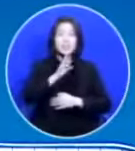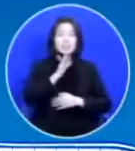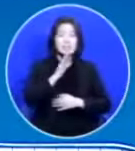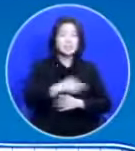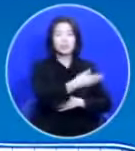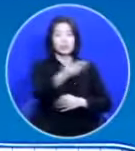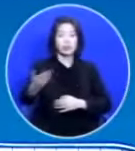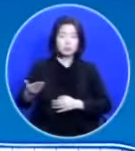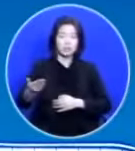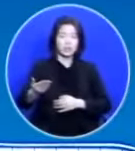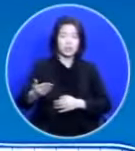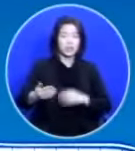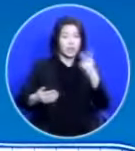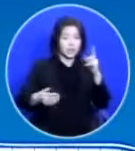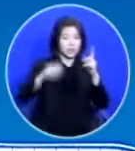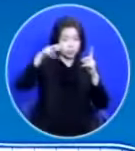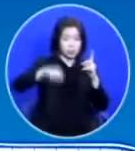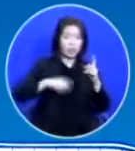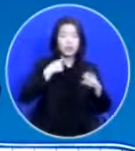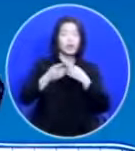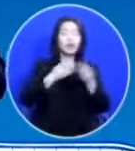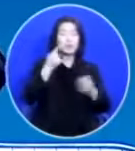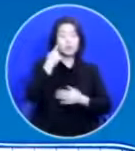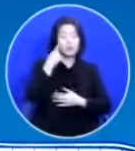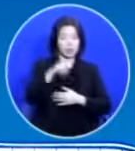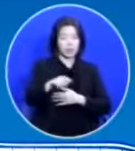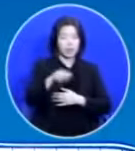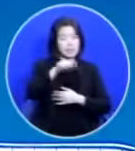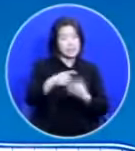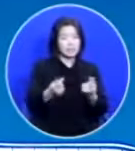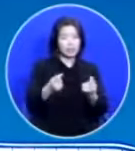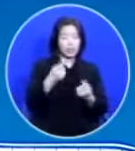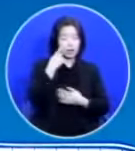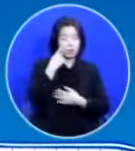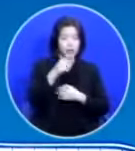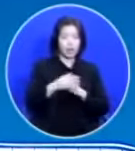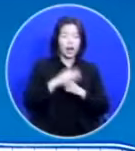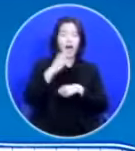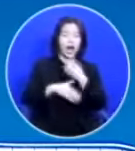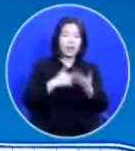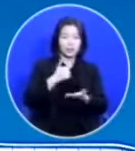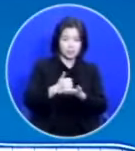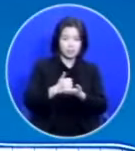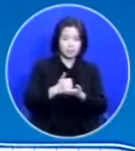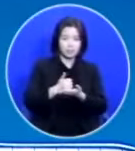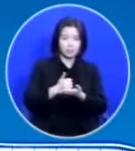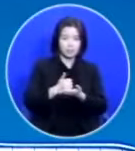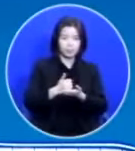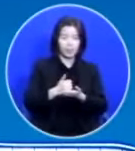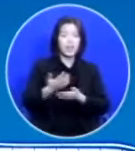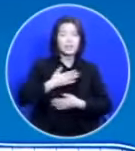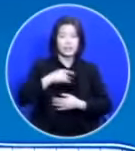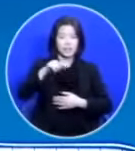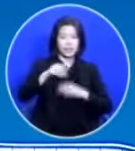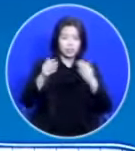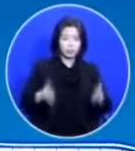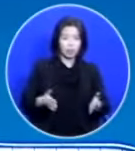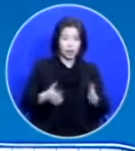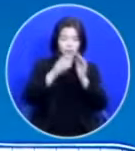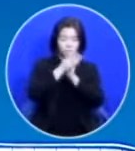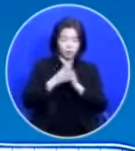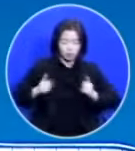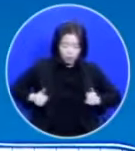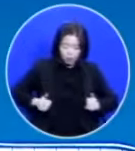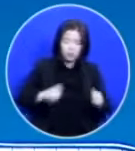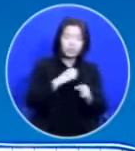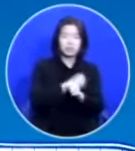경험을 해보셔야 돼요 여러분이 이렇게 해보세요 하나님 제가 그동안 기도 열심히